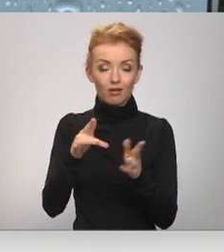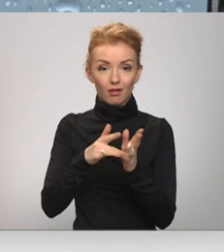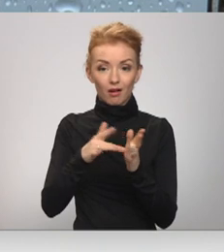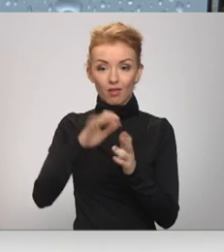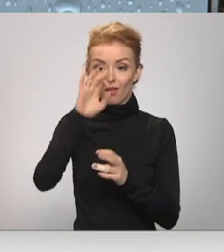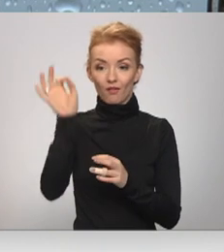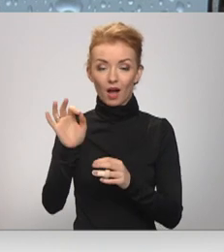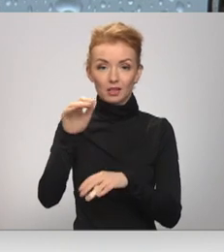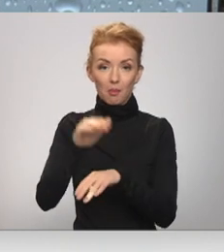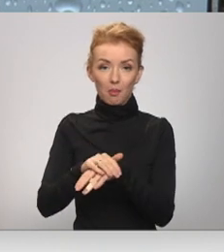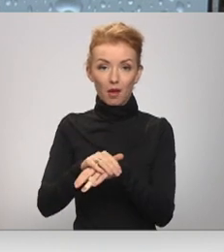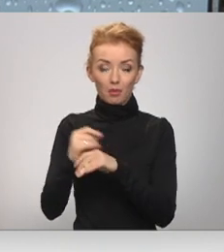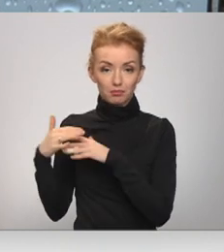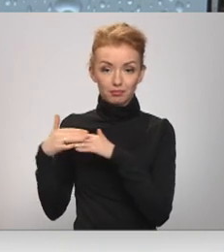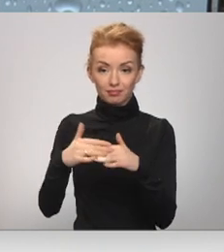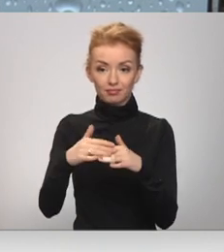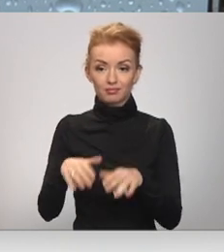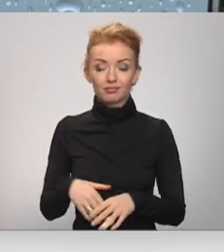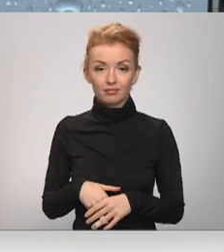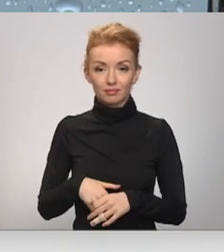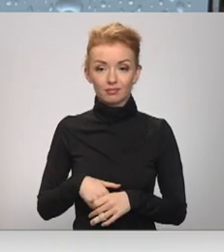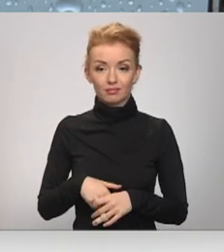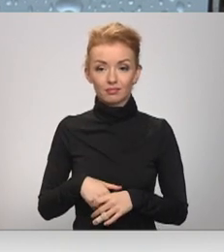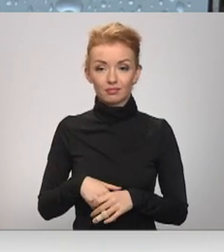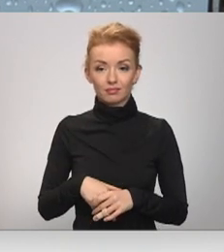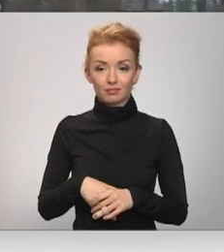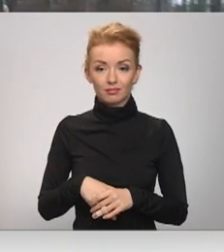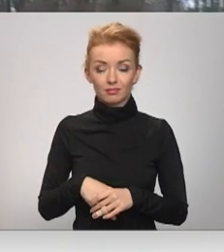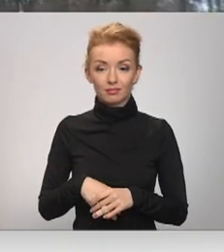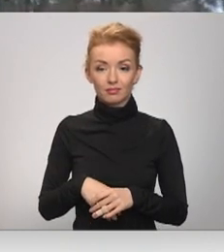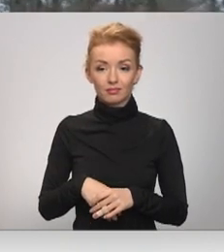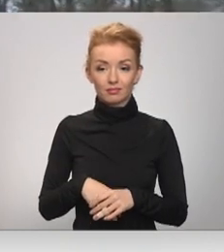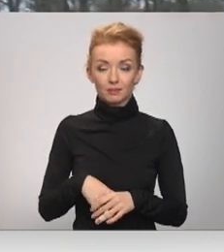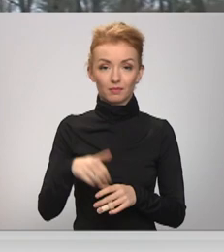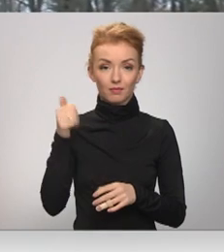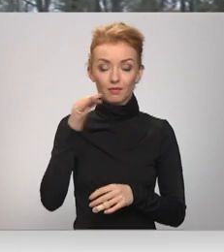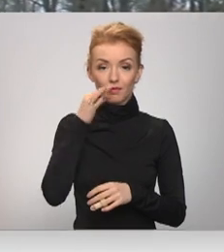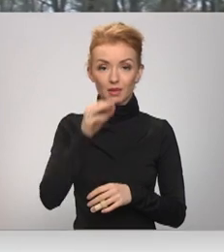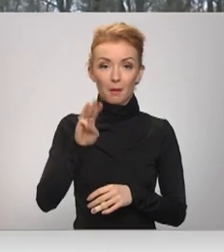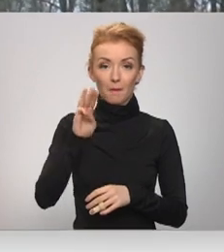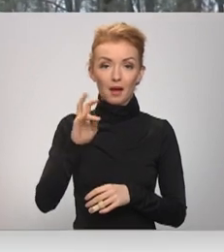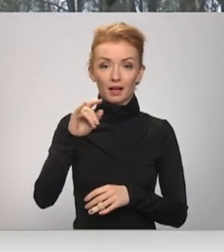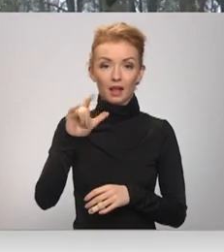Vācijas bankas pārskaitījumu. Mehthilde von Kleista ir,